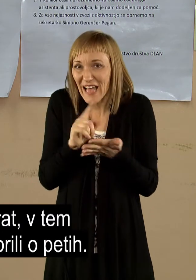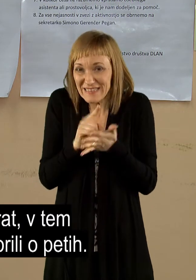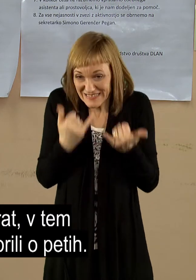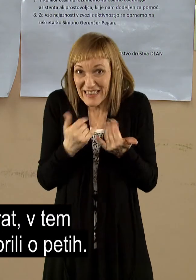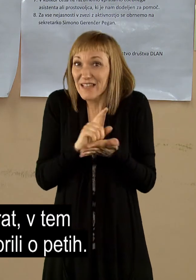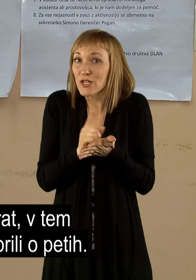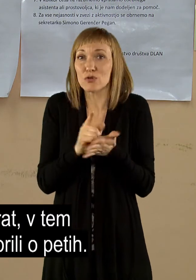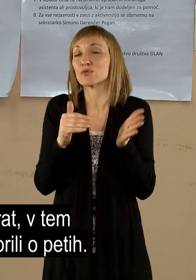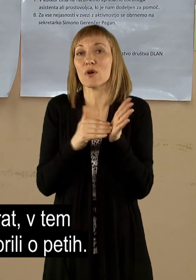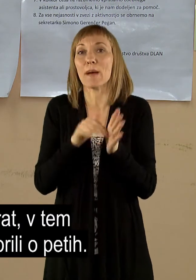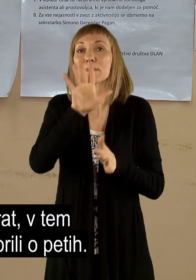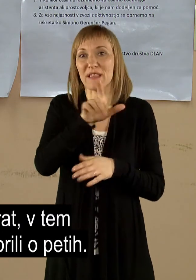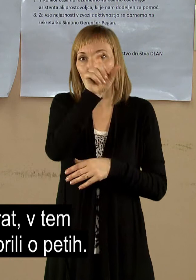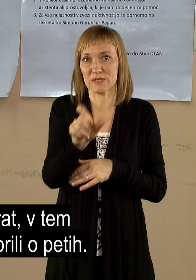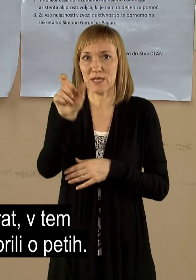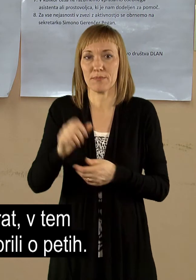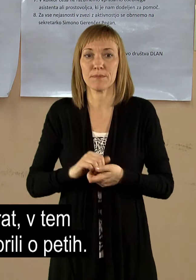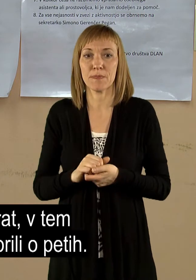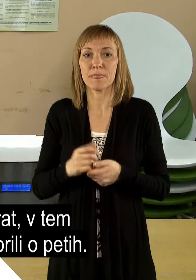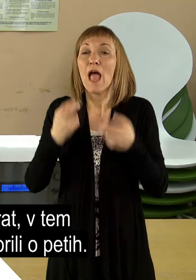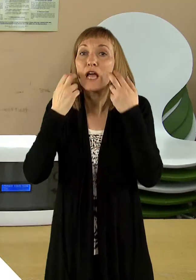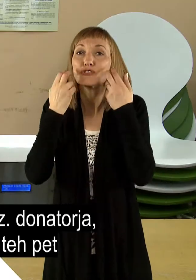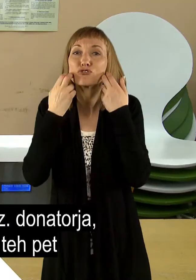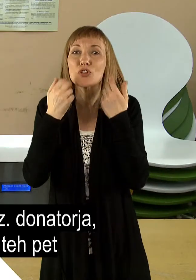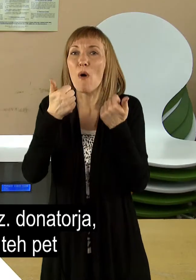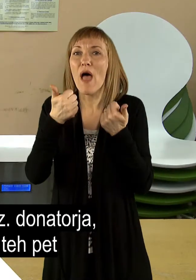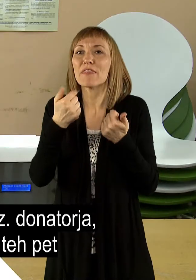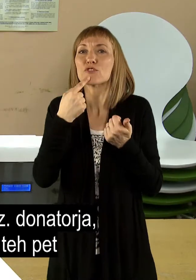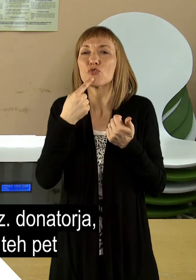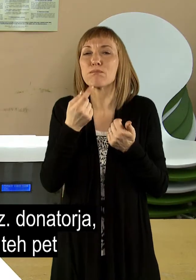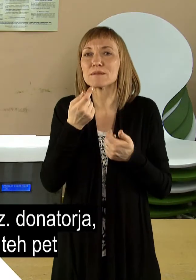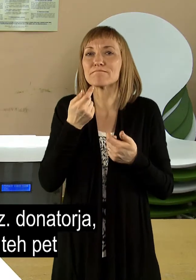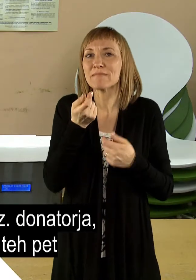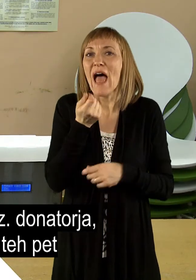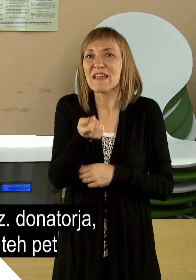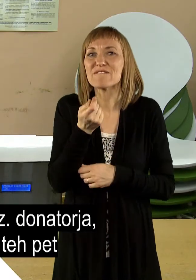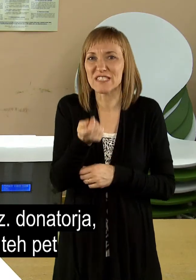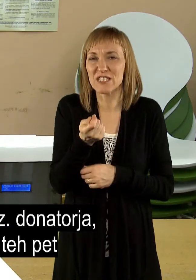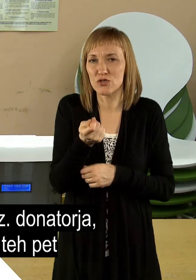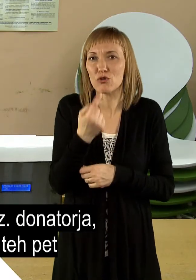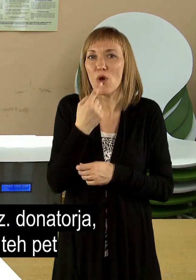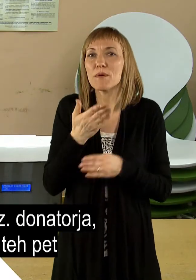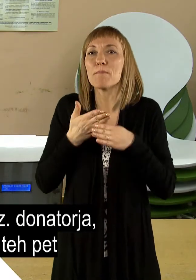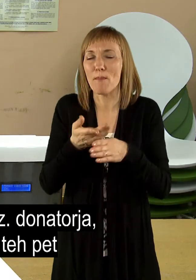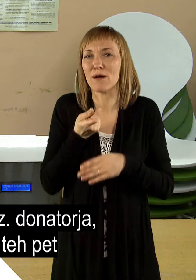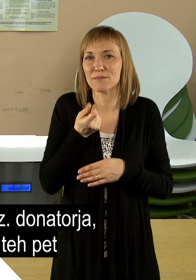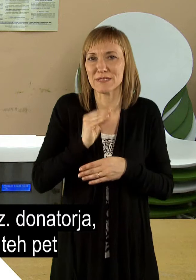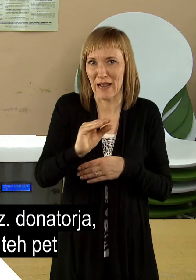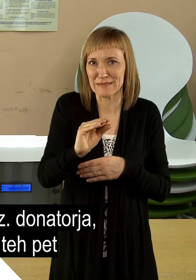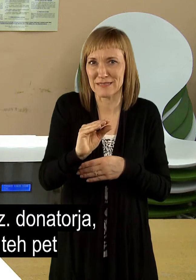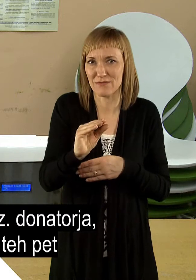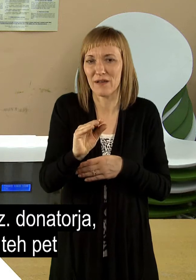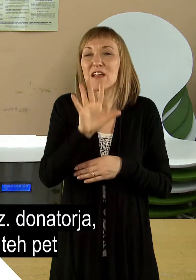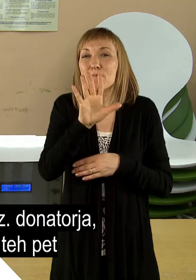zaenkrat v tem danem trenutku bi pa govorili o petih. Iščemo v bistvu enega investitoreja oziroma enega donatorja, ki bi bil